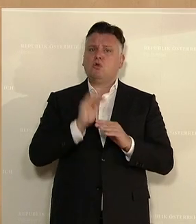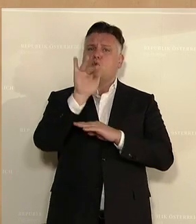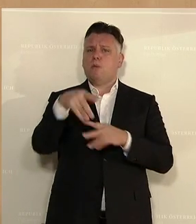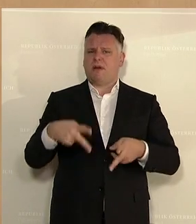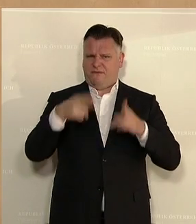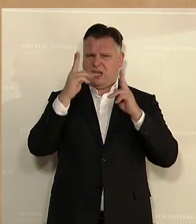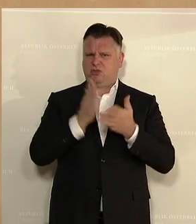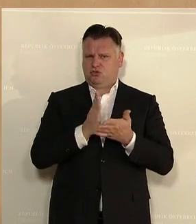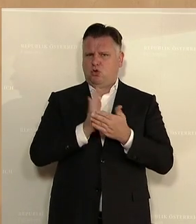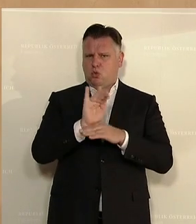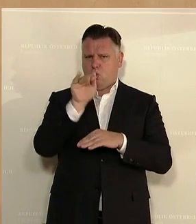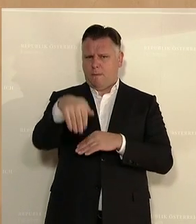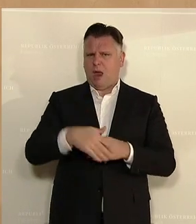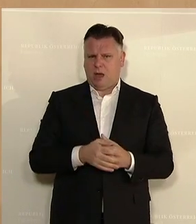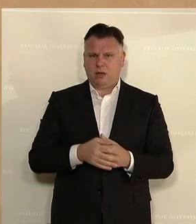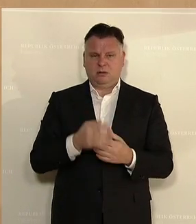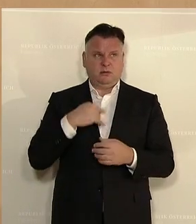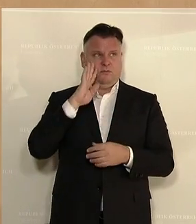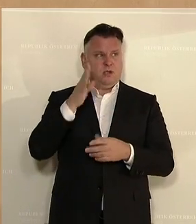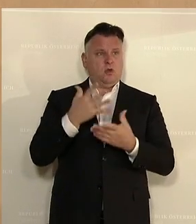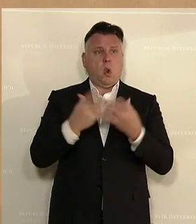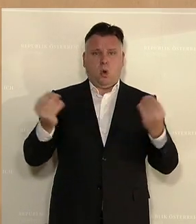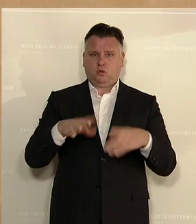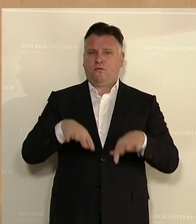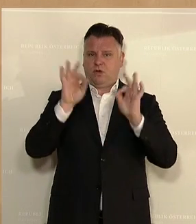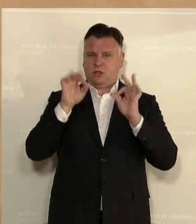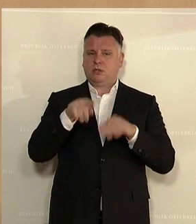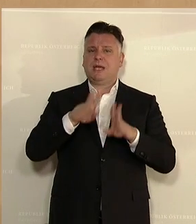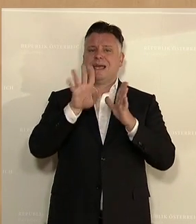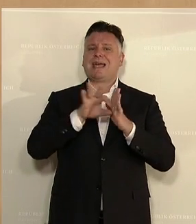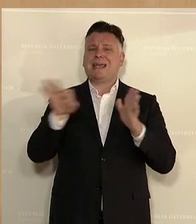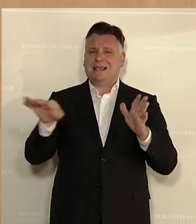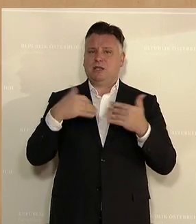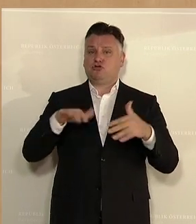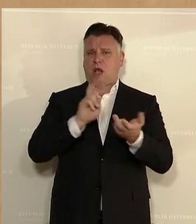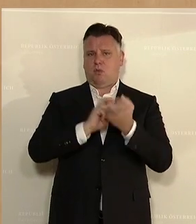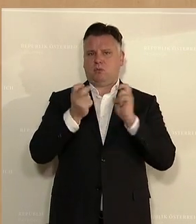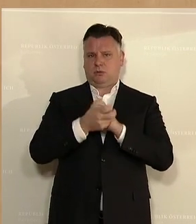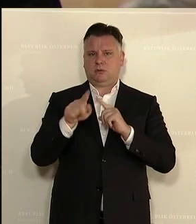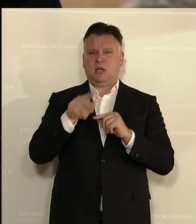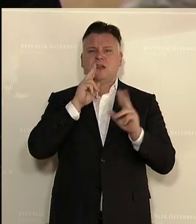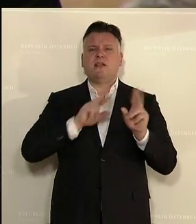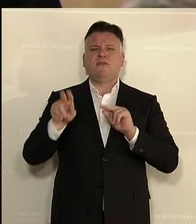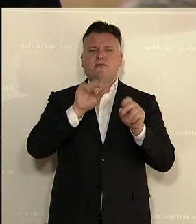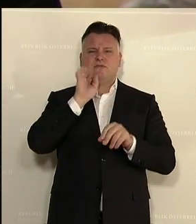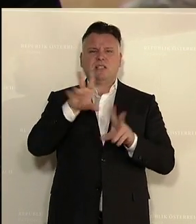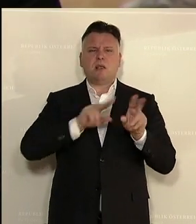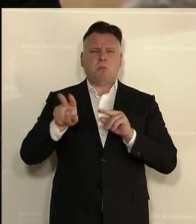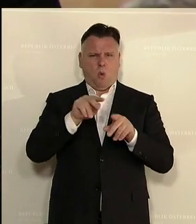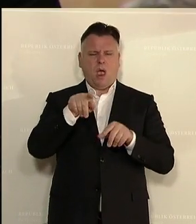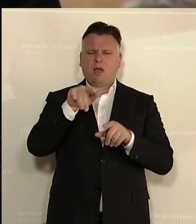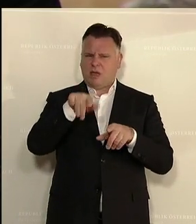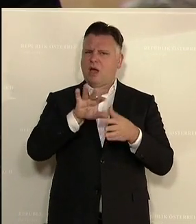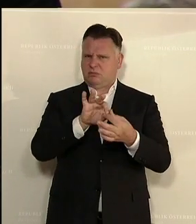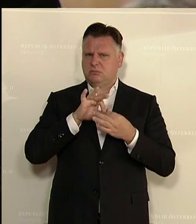und wo wir auch versuchen, eine Lösung zu finden, dass diese Richtlinien möglichst schnell umgesetzt werden. Eine davon ist die Whistleblower-Richtlinie, die Sie angesprochen